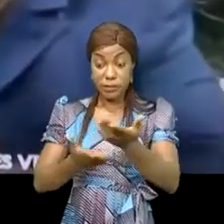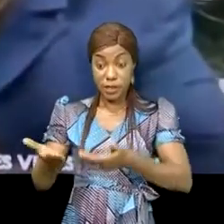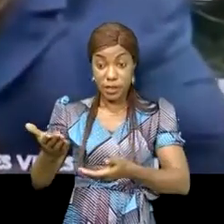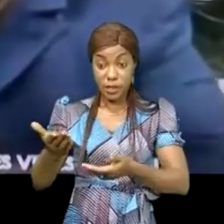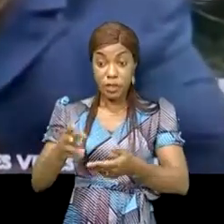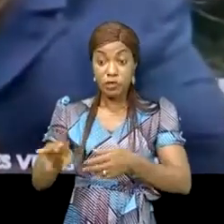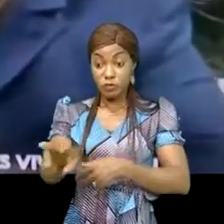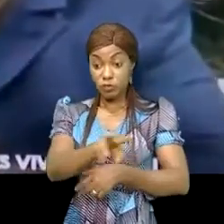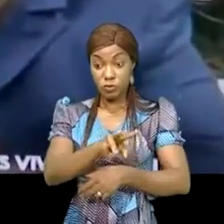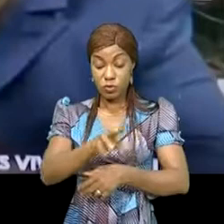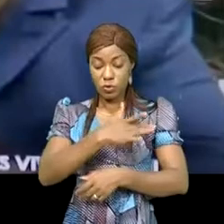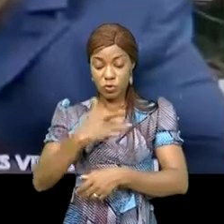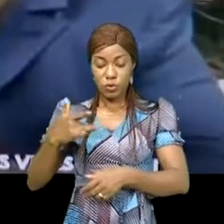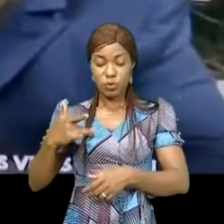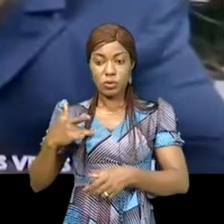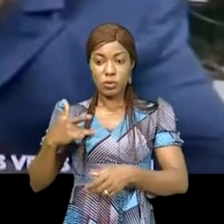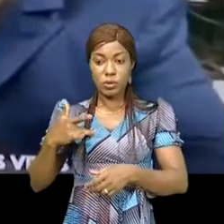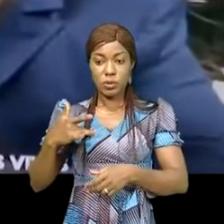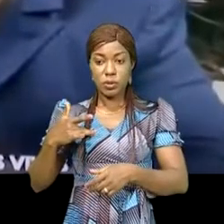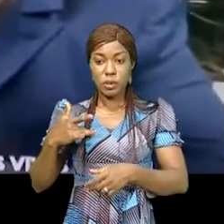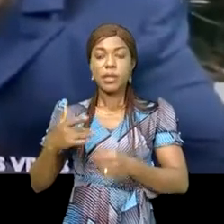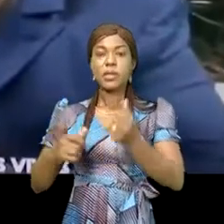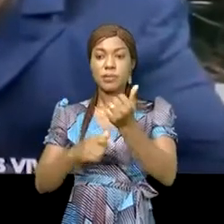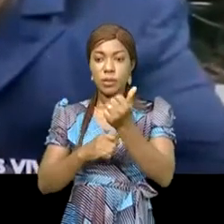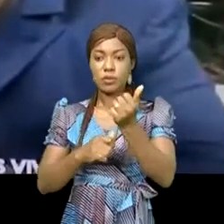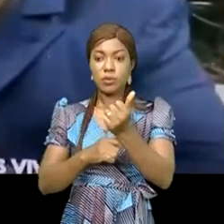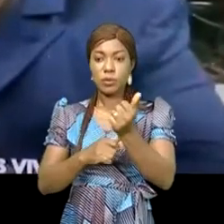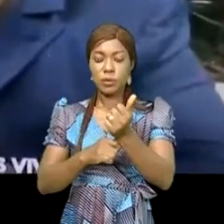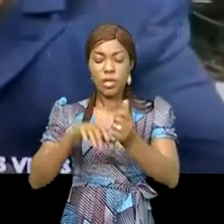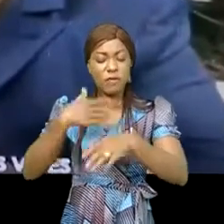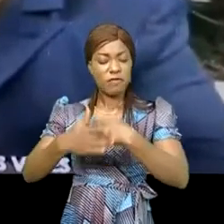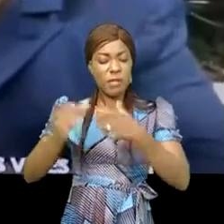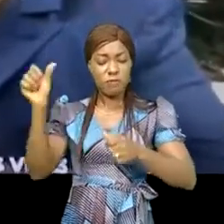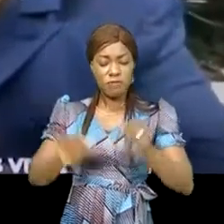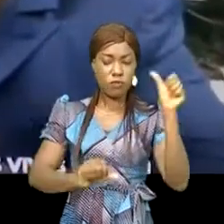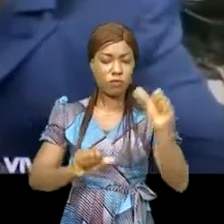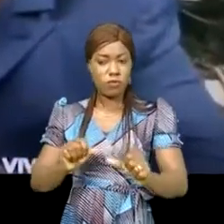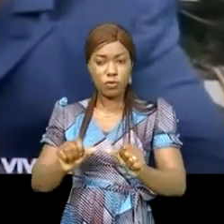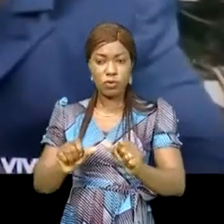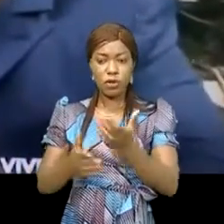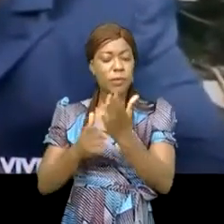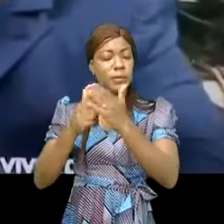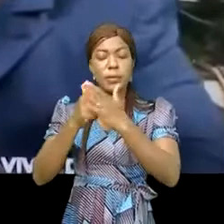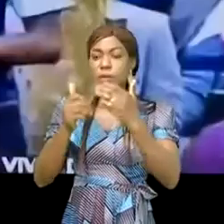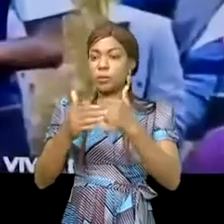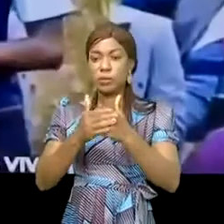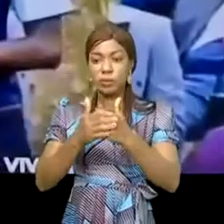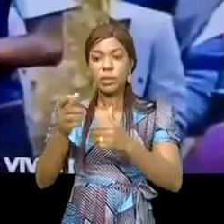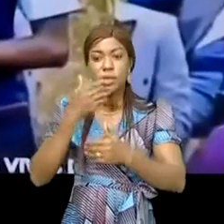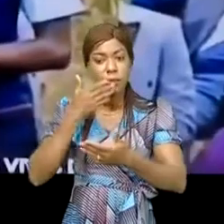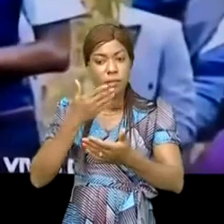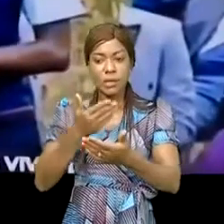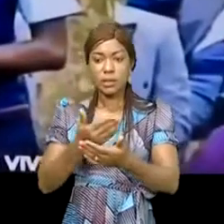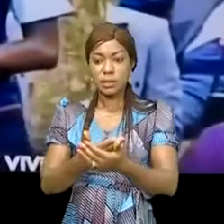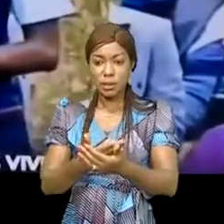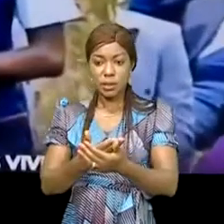au nom de ceux qui vous ont fait autant de mal je vous demande pardon. Merci. Vraiment pardon